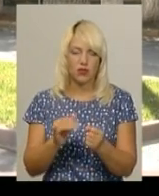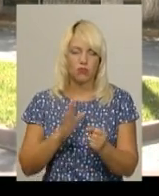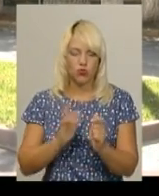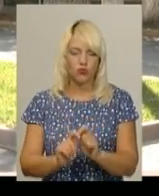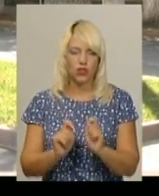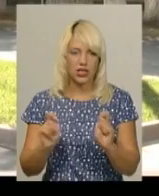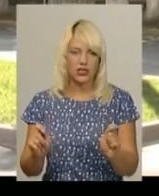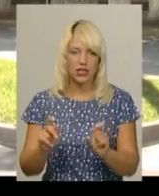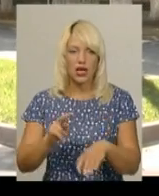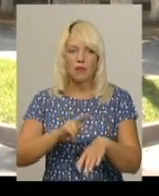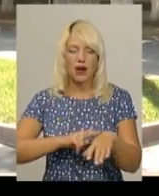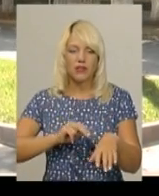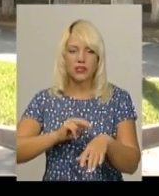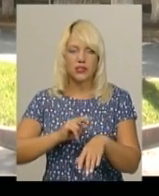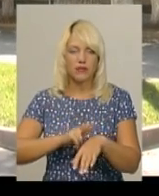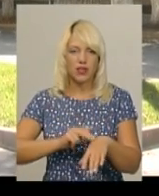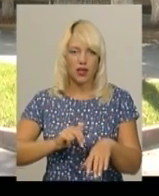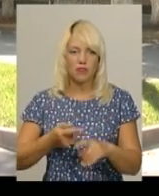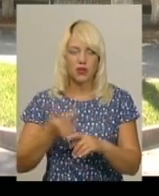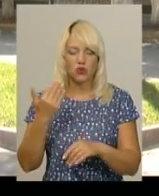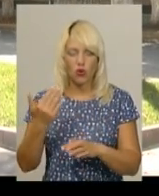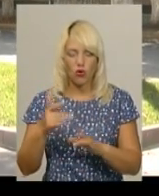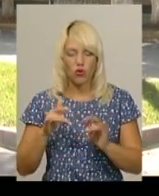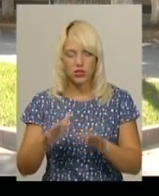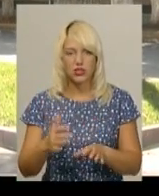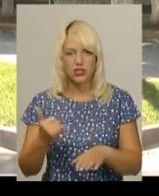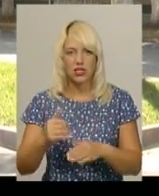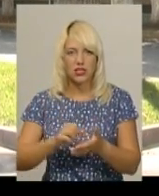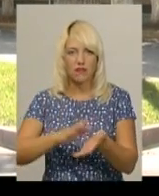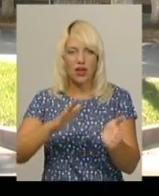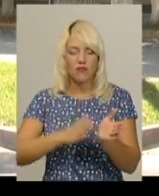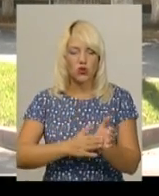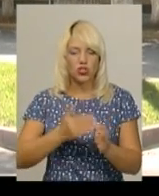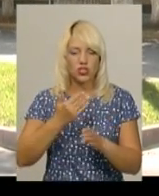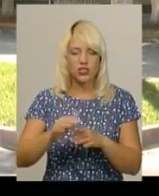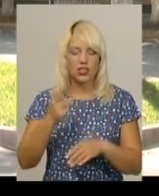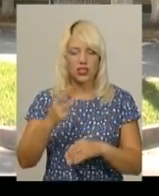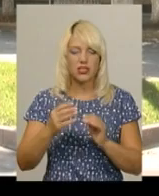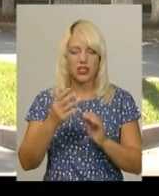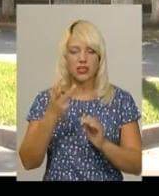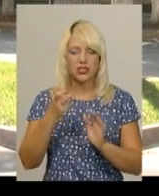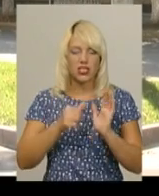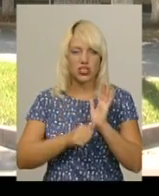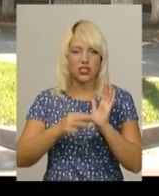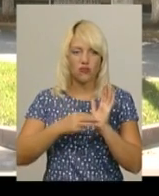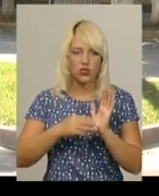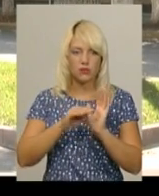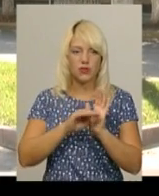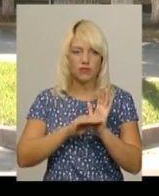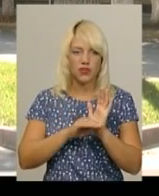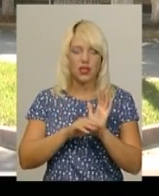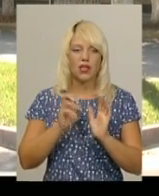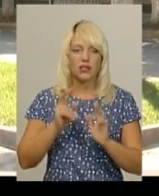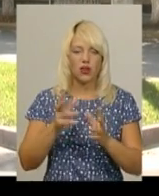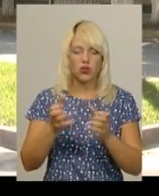працівниками правоохоронних органів. Його дії наразі кваліфіковано за частиною 3 статті 368 Кримінального кодексу України, як